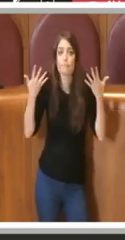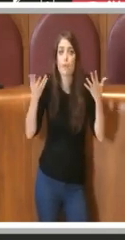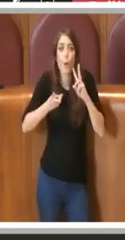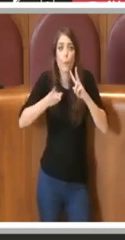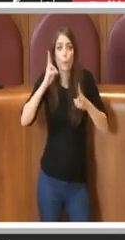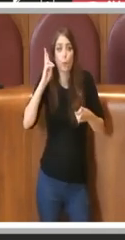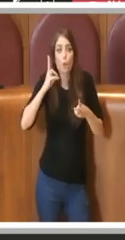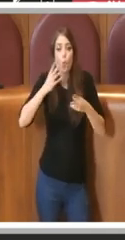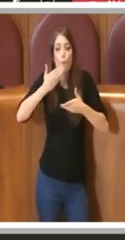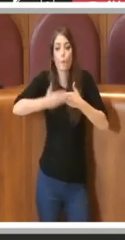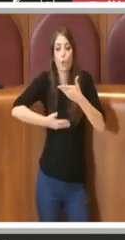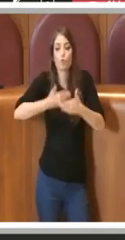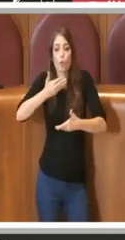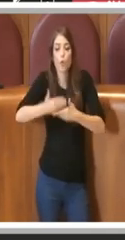'iter. Tutto qui, grazie.